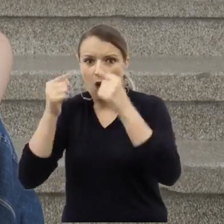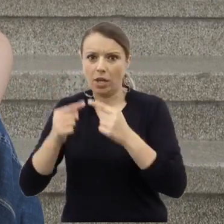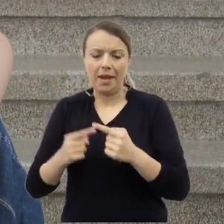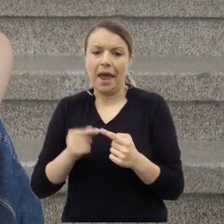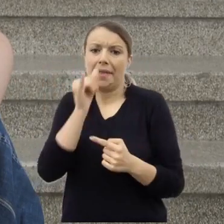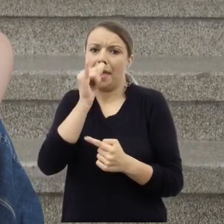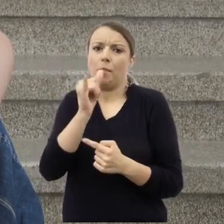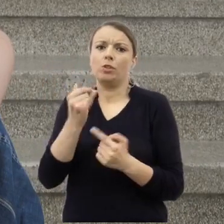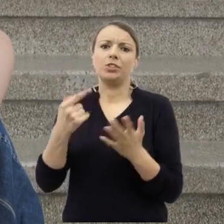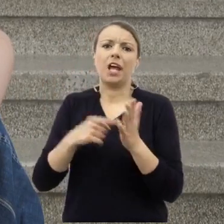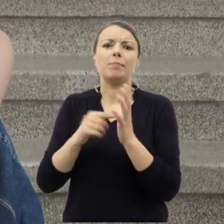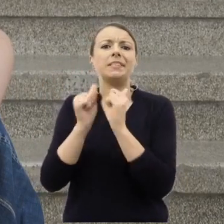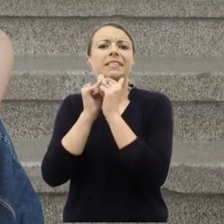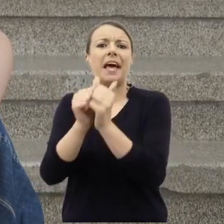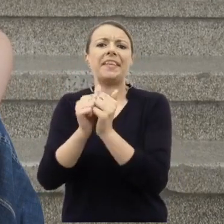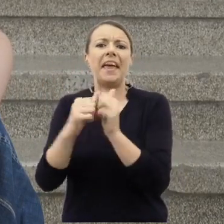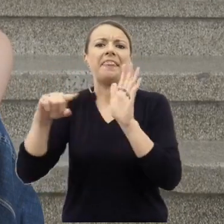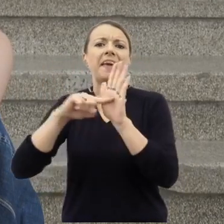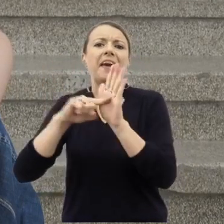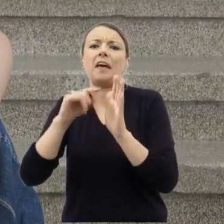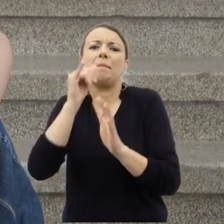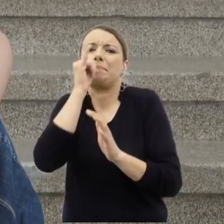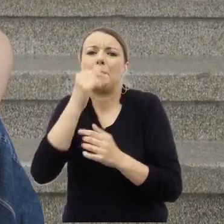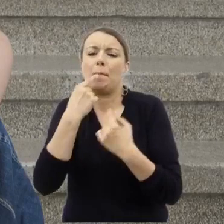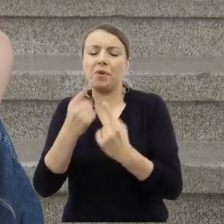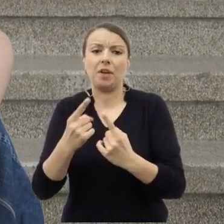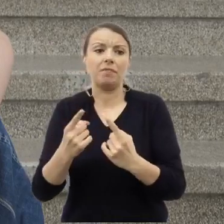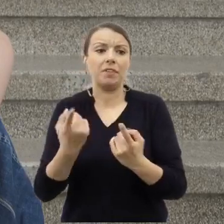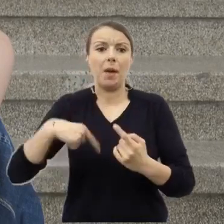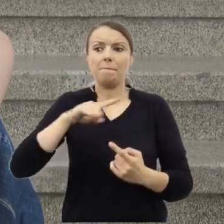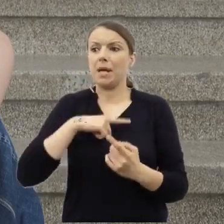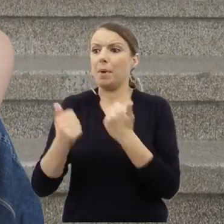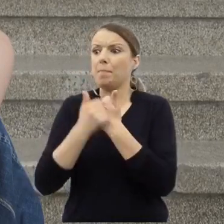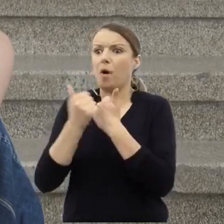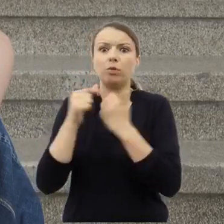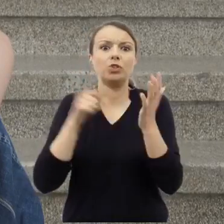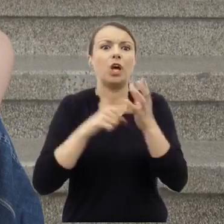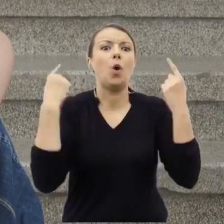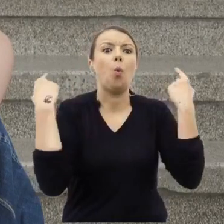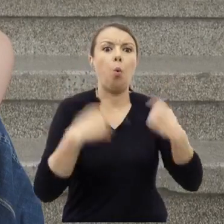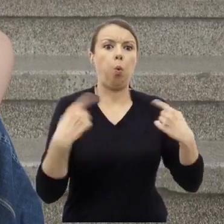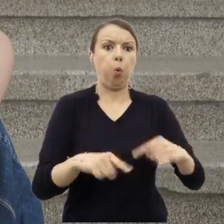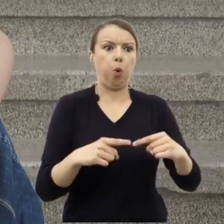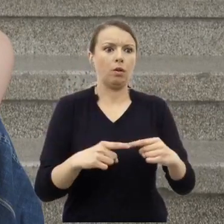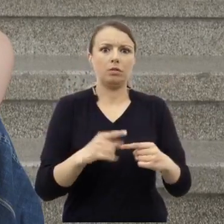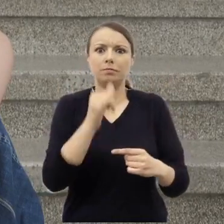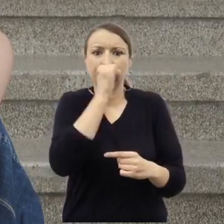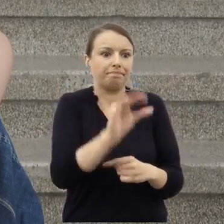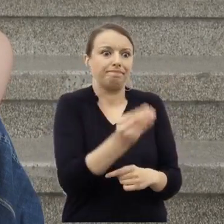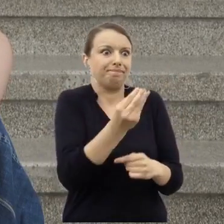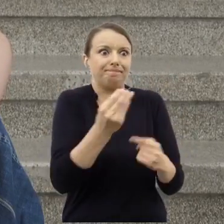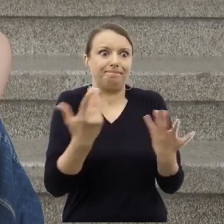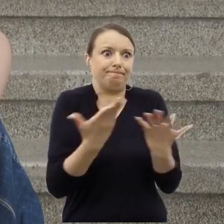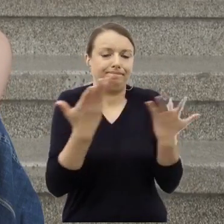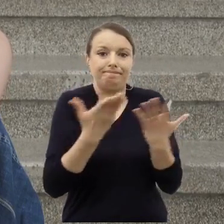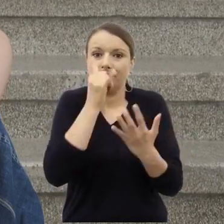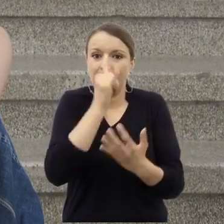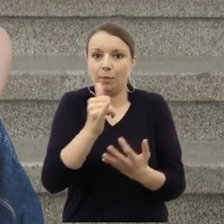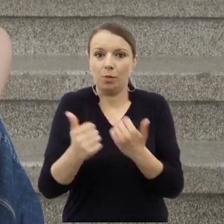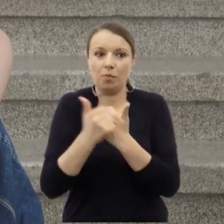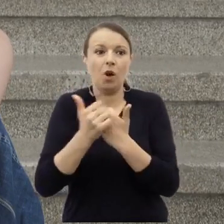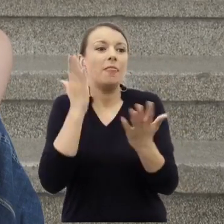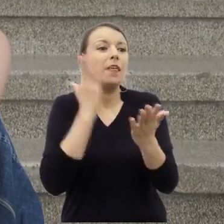udowodnić, że czegoś nigdy nie było. Możemy tylko udowodnić, że coś miało miejsce i to